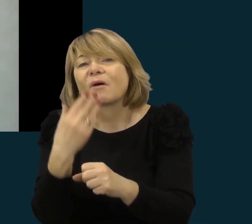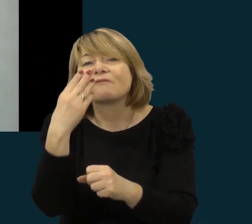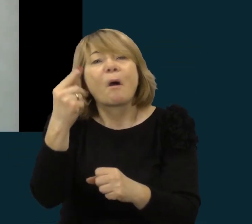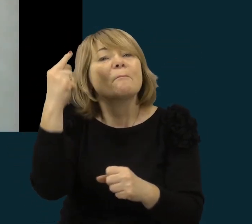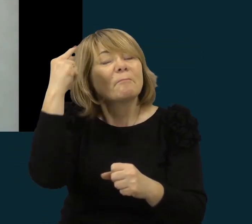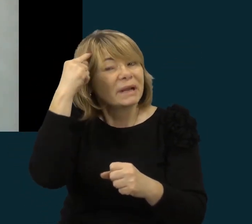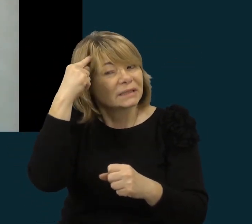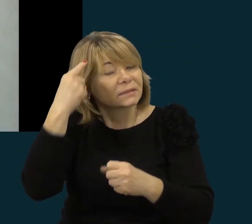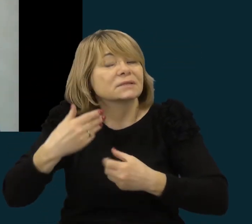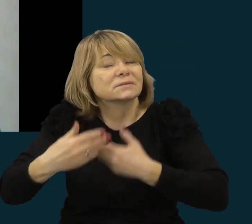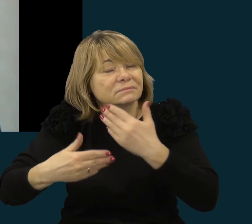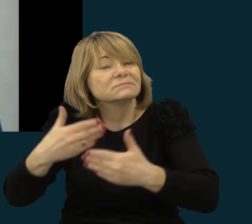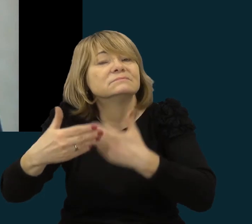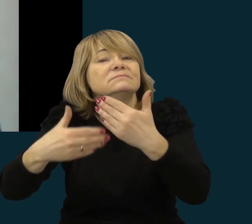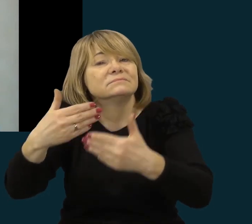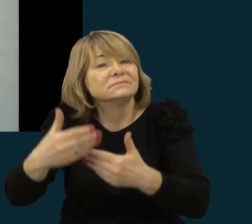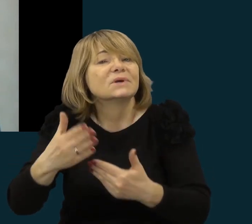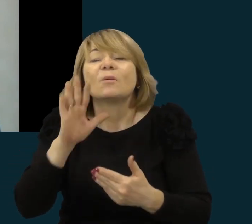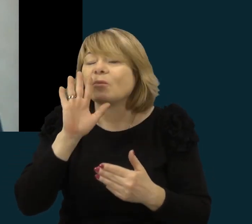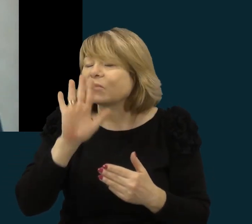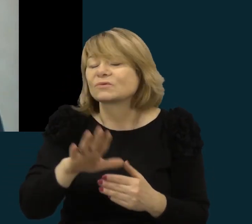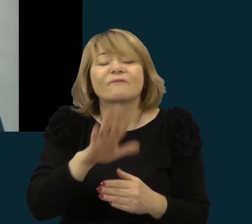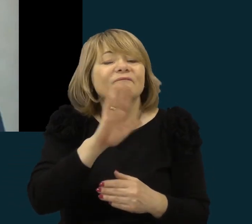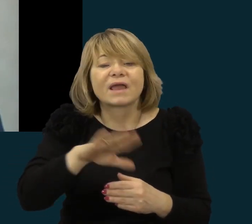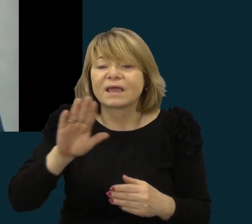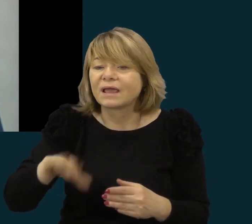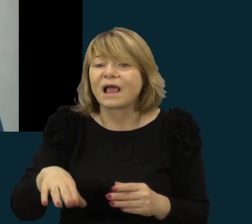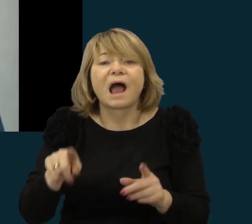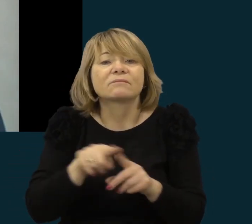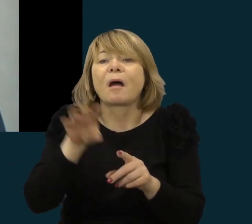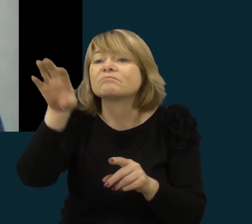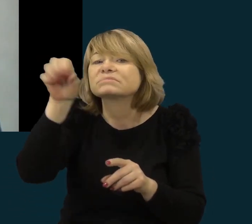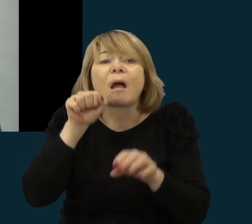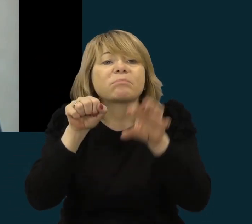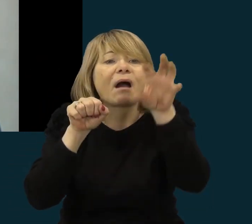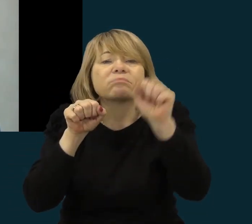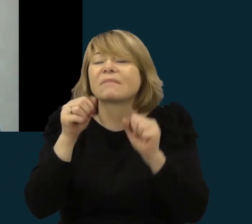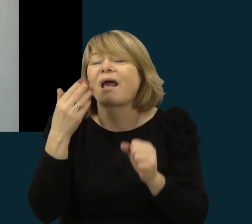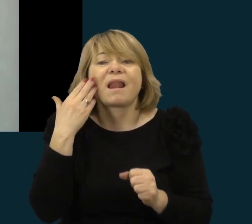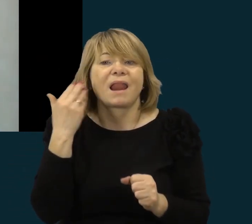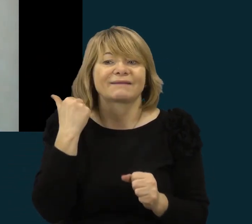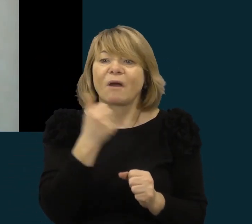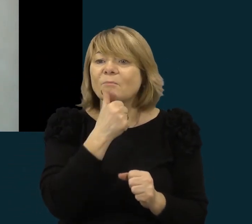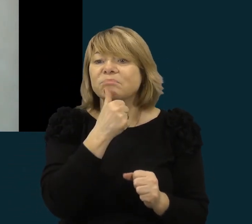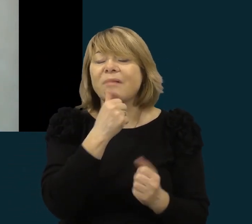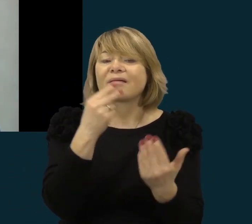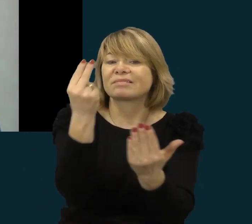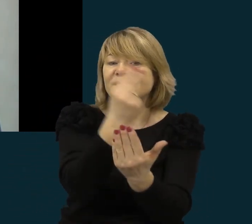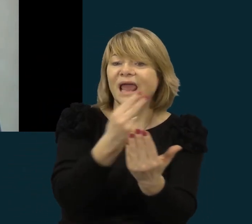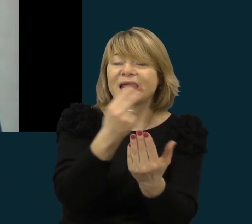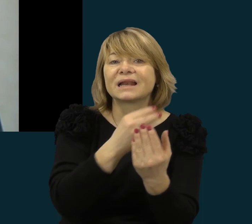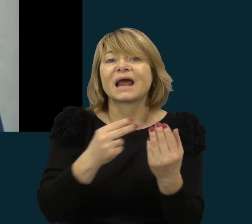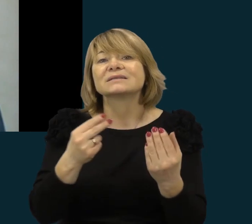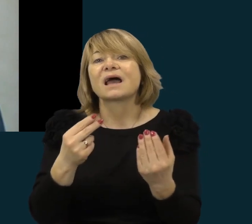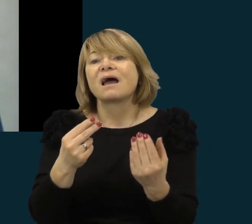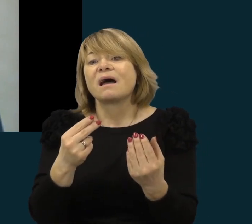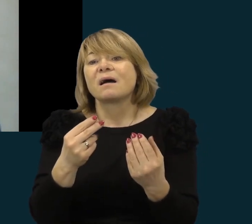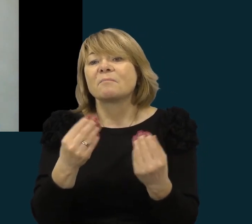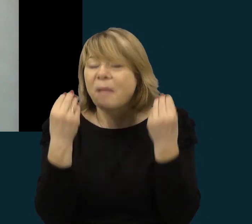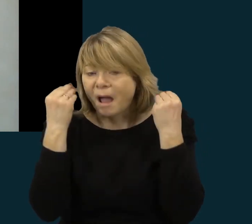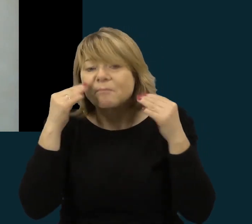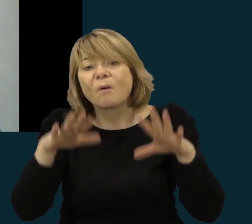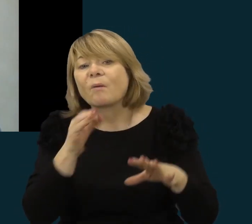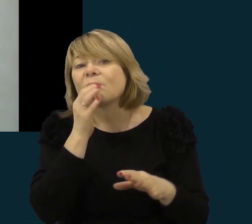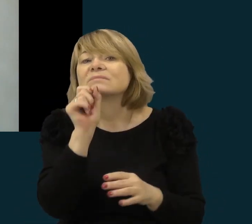generuotų, tada tikrai, žinokit, mokiniai labai lengvai jas pasigautų ir jeigu dailės pamokui moktoja sakytų, nupieškai,